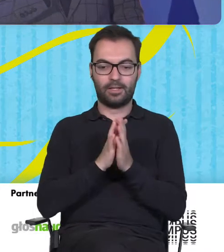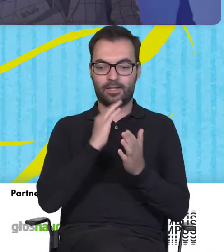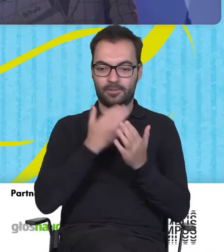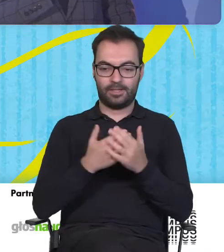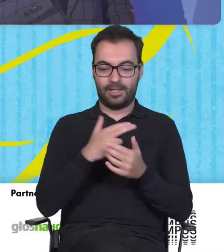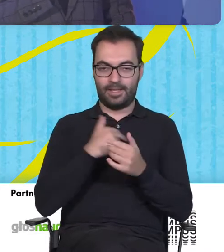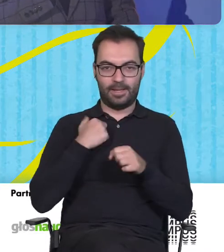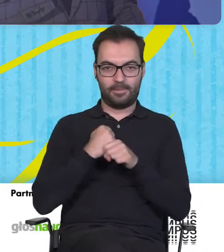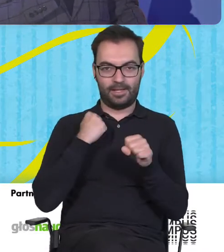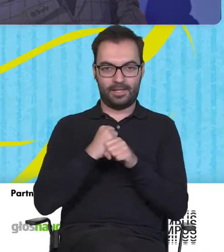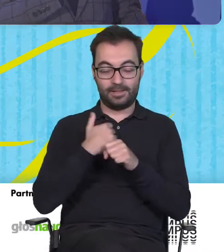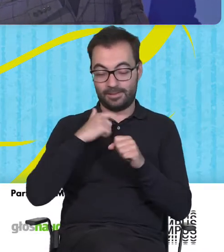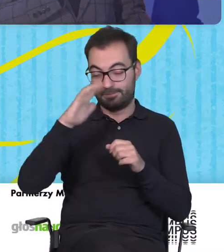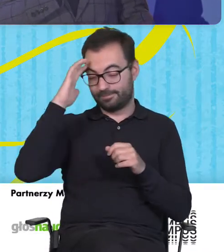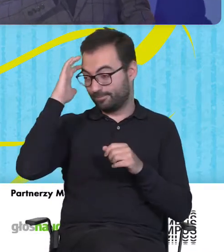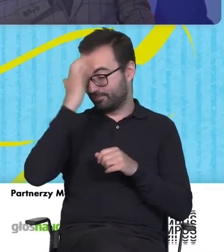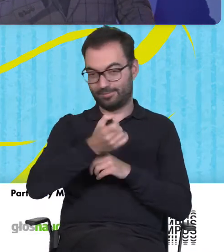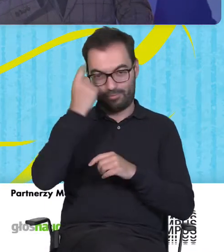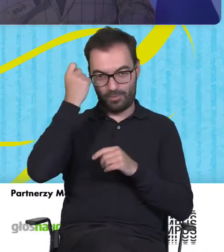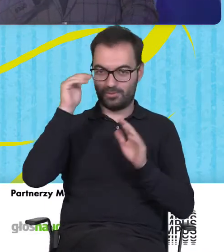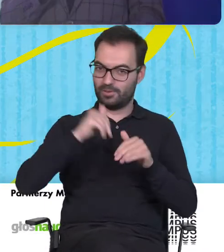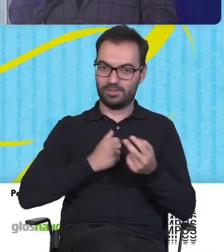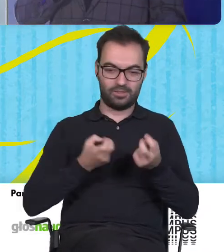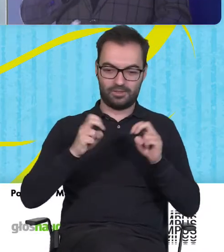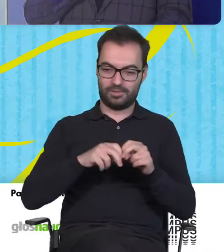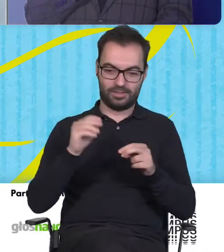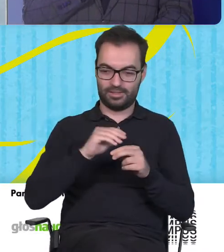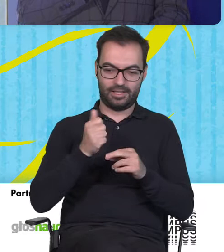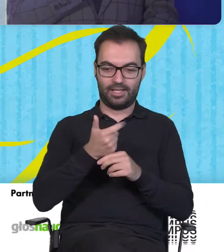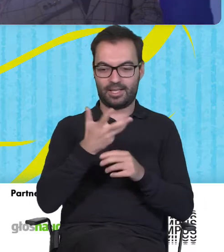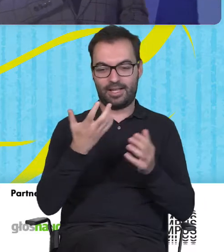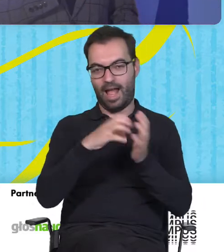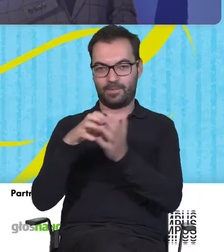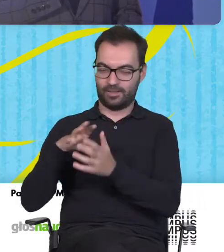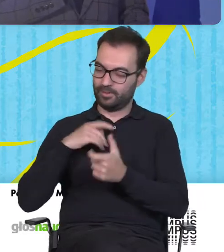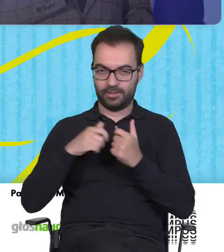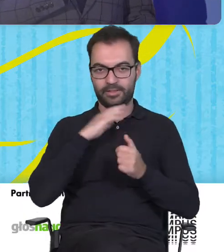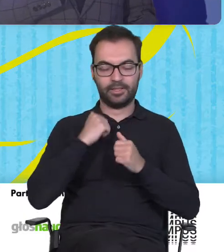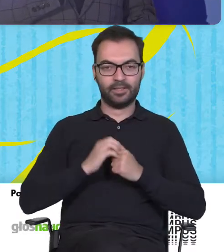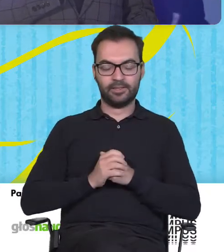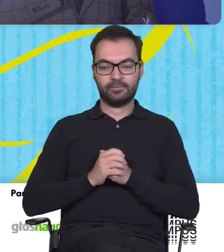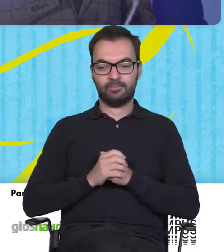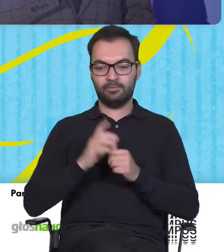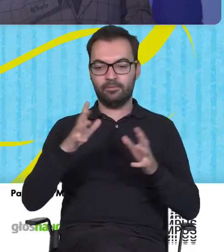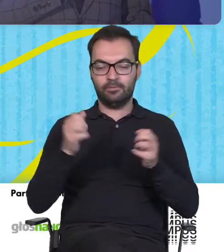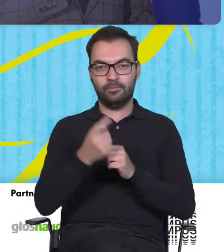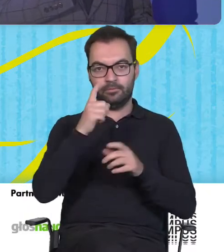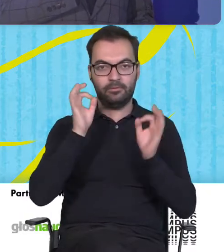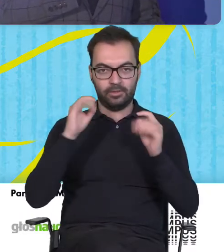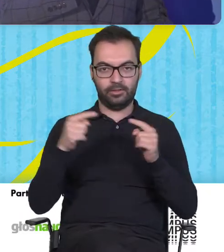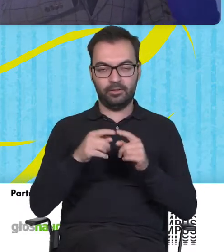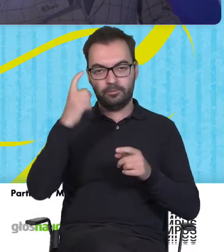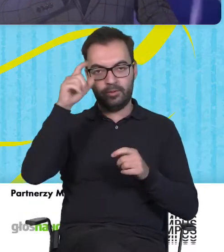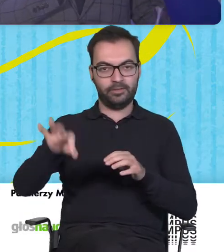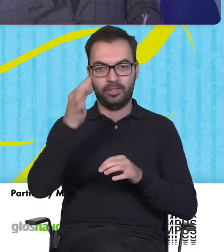pracy mieliśmy już aż tak dużo pomysłów, że moglibyśmy na spokojnie stworzyć z jeszcze kilka innych aplikacji, aczkolwiek znaleźliśmy ten jeden właściwy,